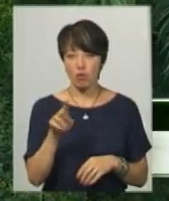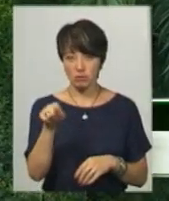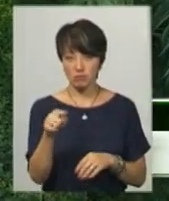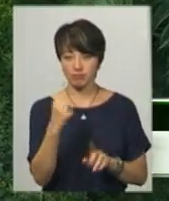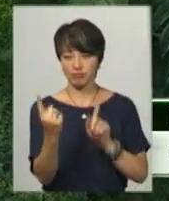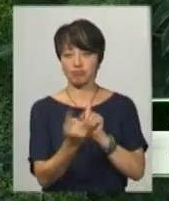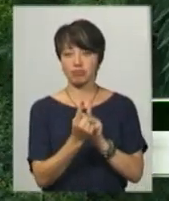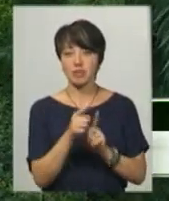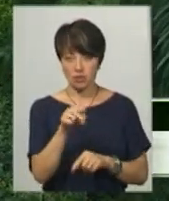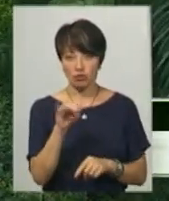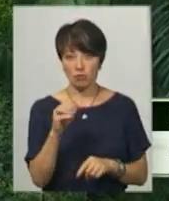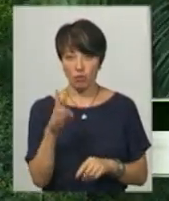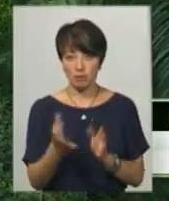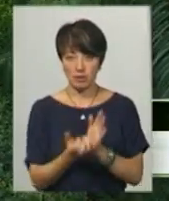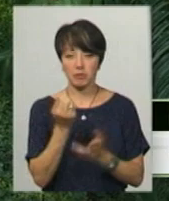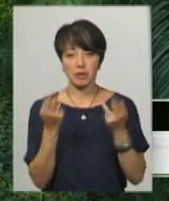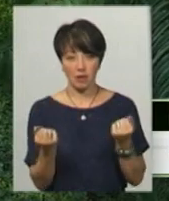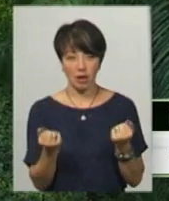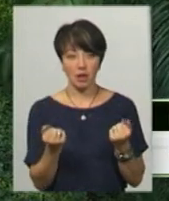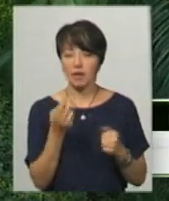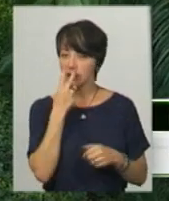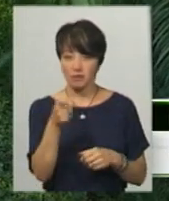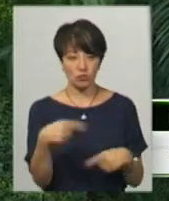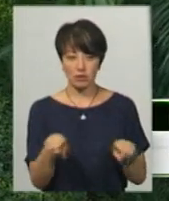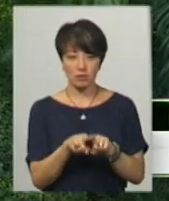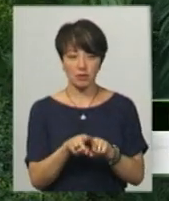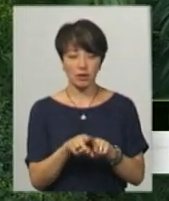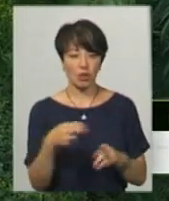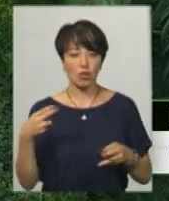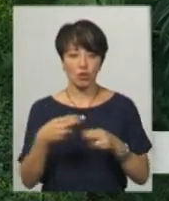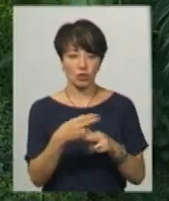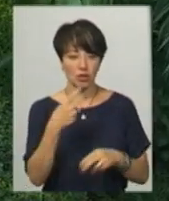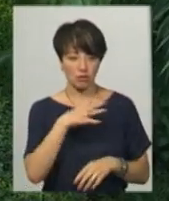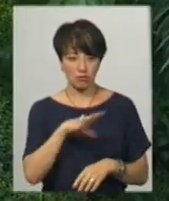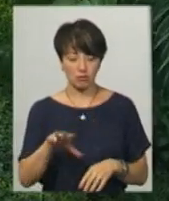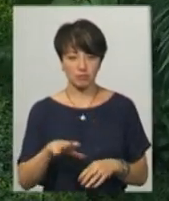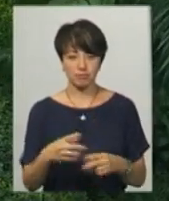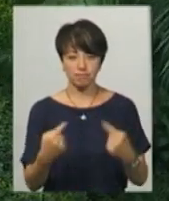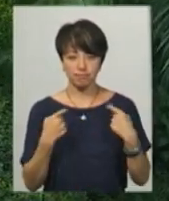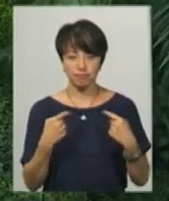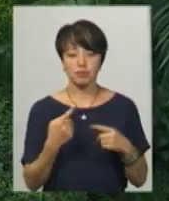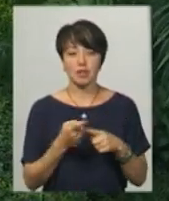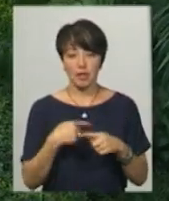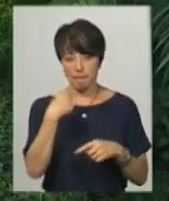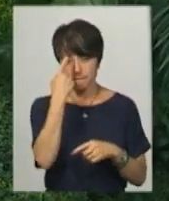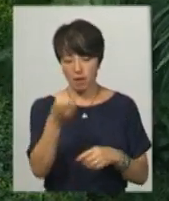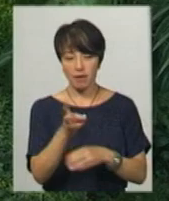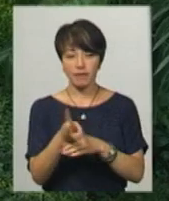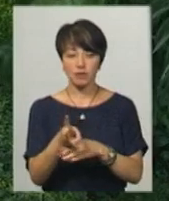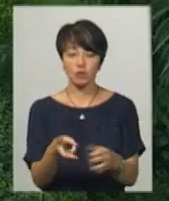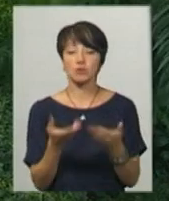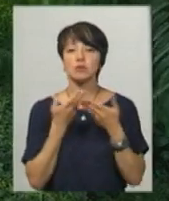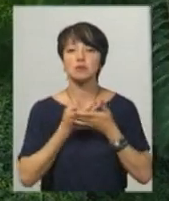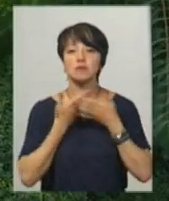нього підійшли, запитали, ти тут Чепка в Ярмолницях підтримаєш? Він каже так. Диви, щоб тобі тепер ніхто не загнав ножа в оку. Він мене попередив, після чого я зняв відеозвернення